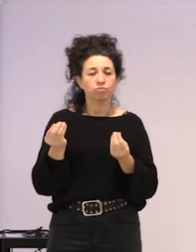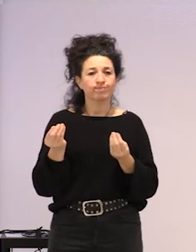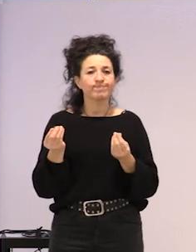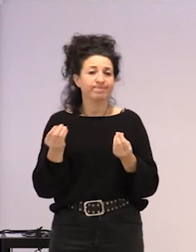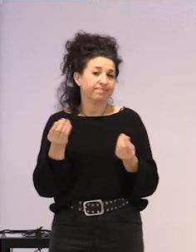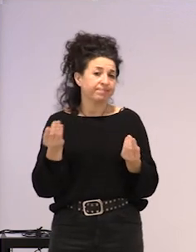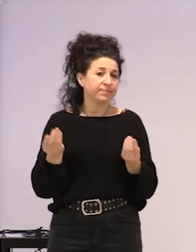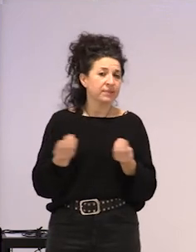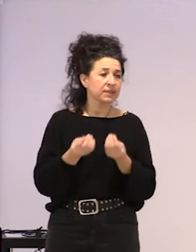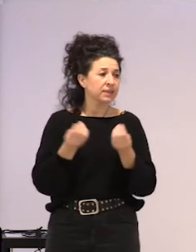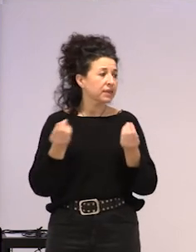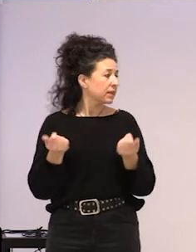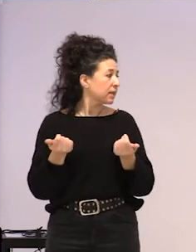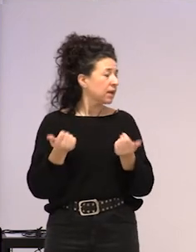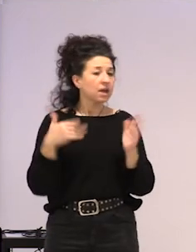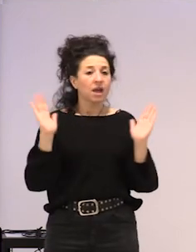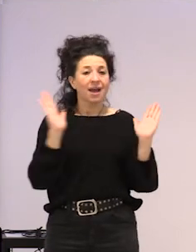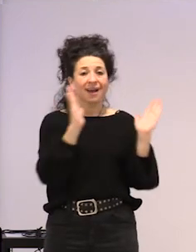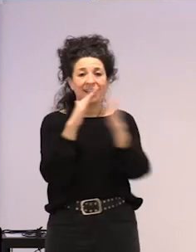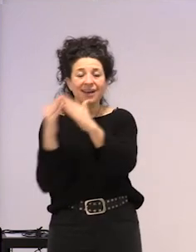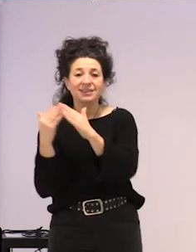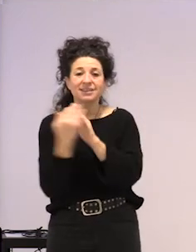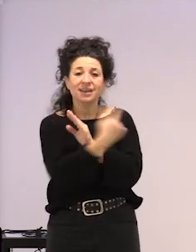bai, etxe bakoizari,